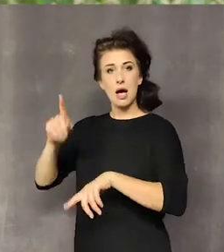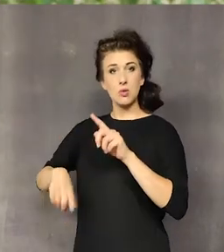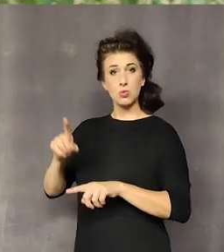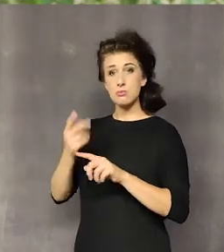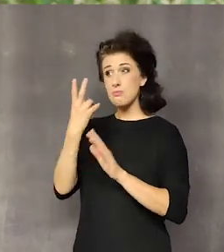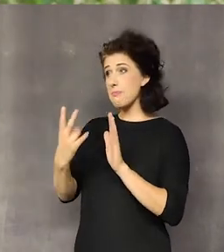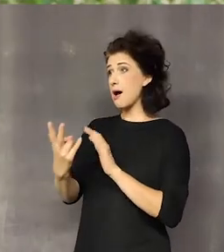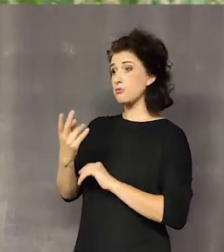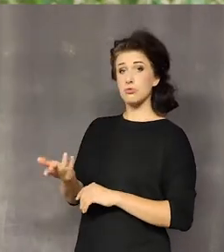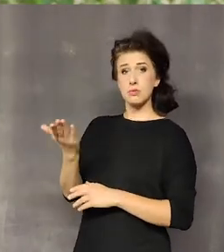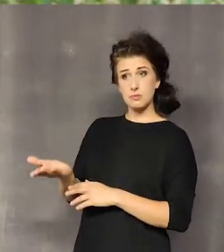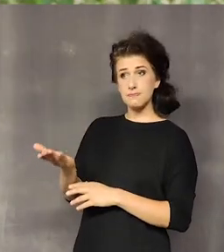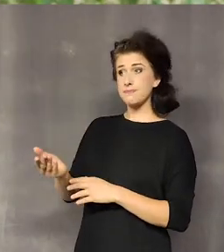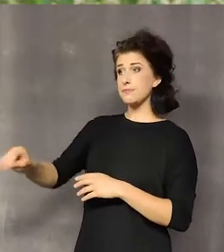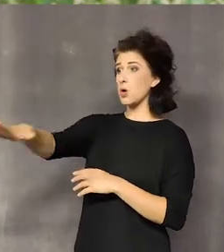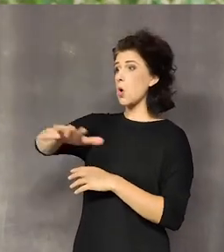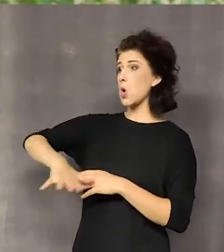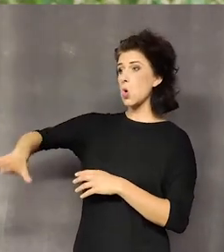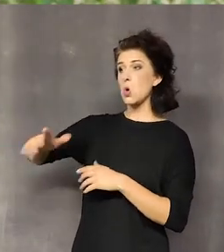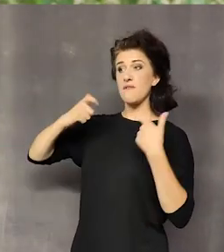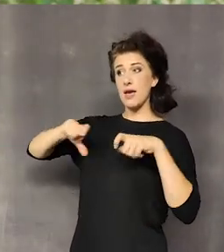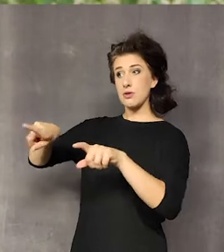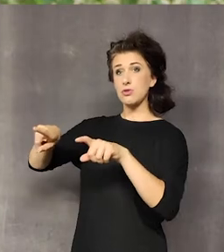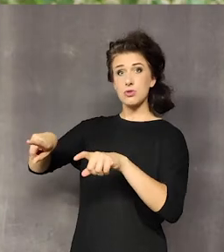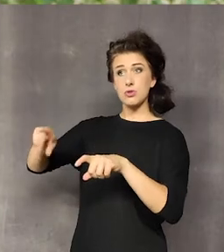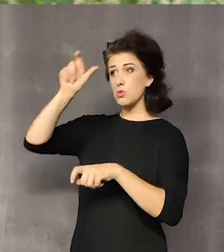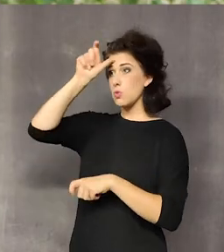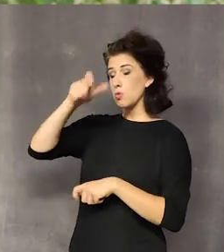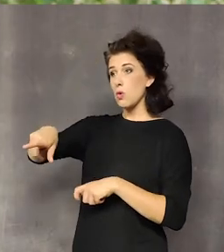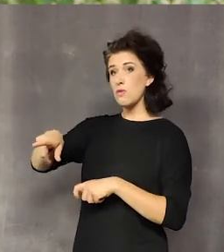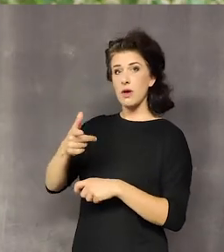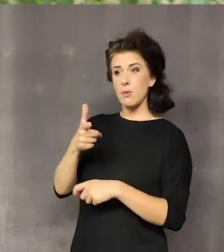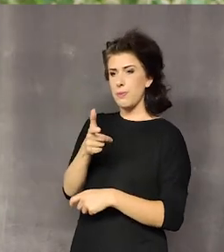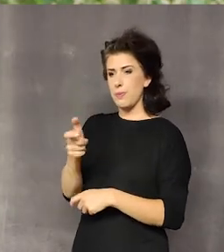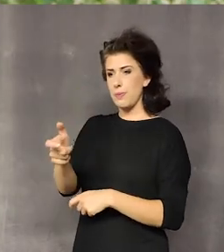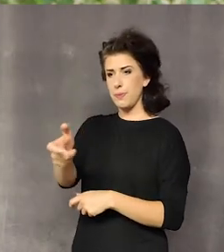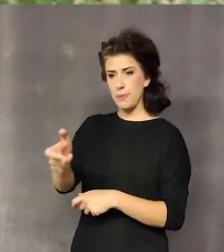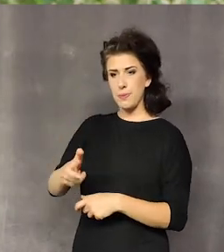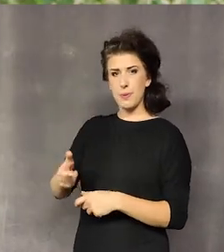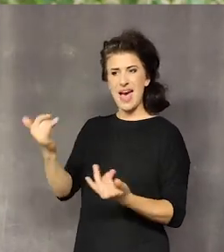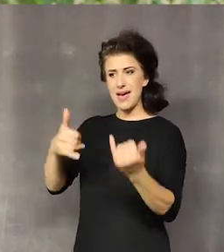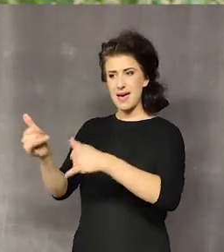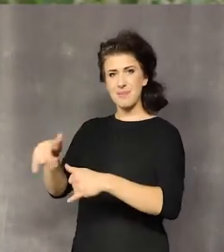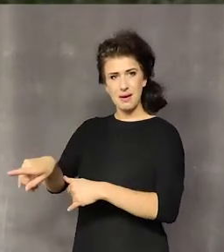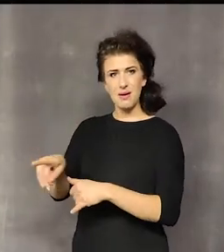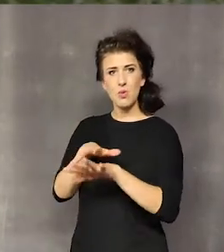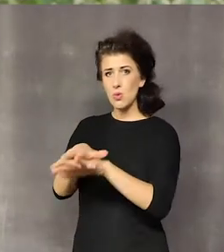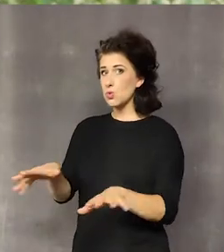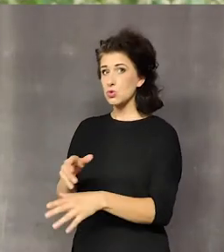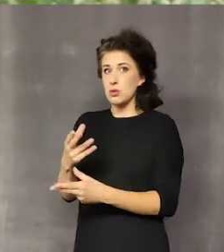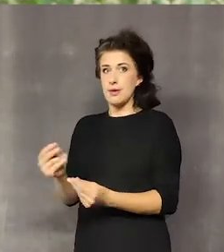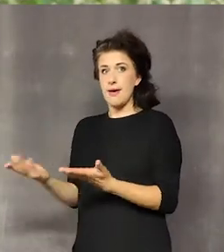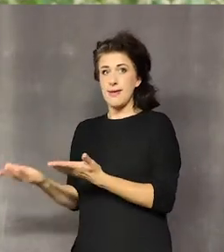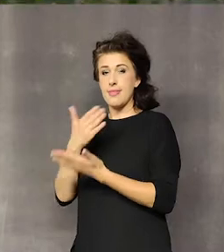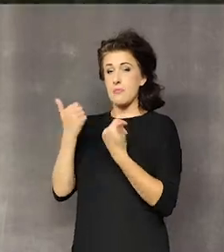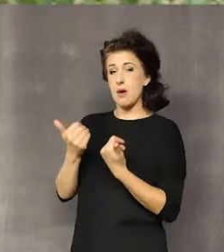patrzmy też, czy w danej okolicy na przykład rolnicy stosują chemizację, czyli opryski, czy jest intensywne nawożenie. Kalenda